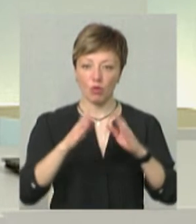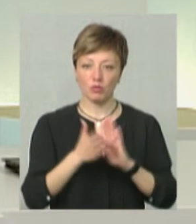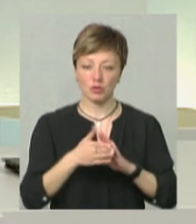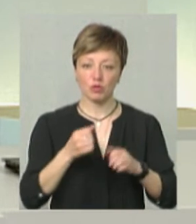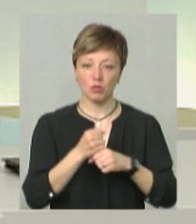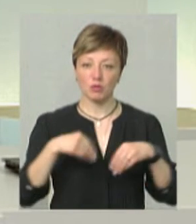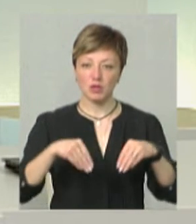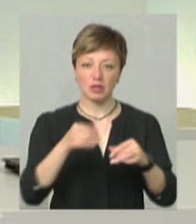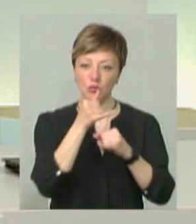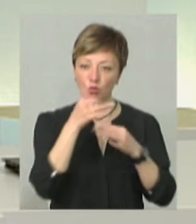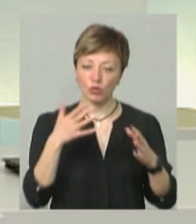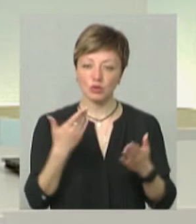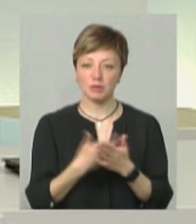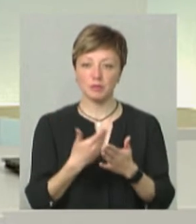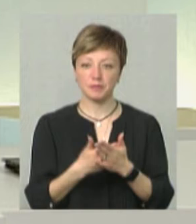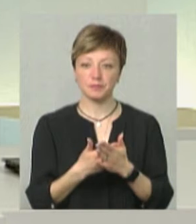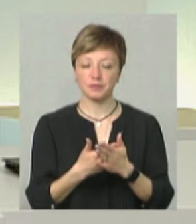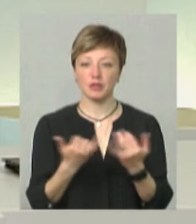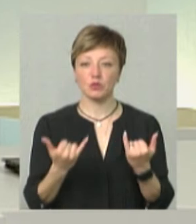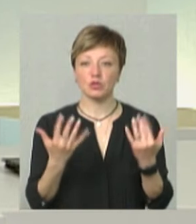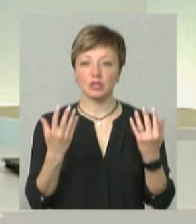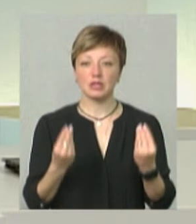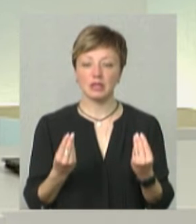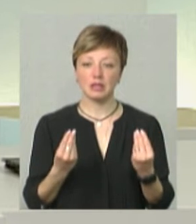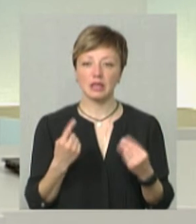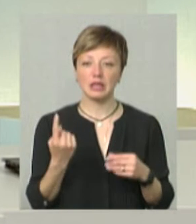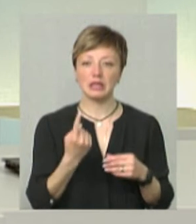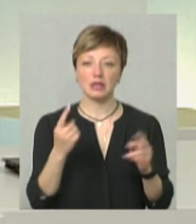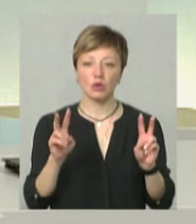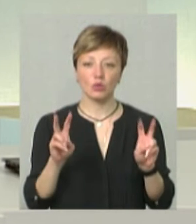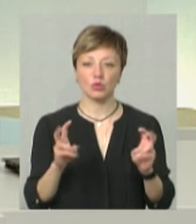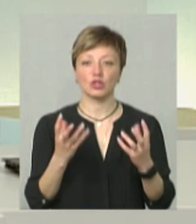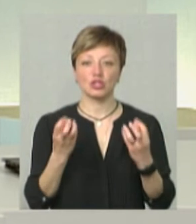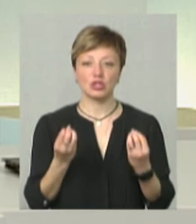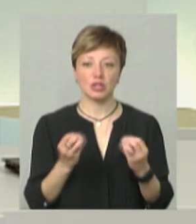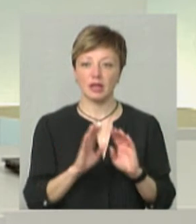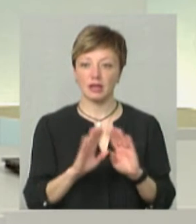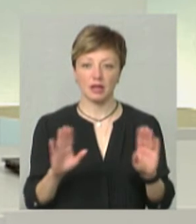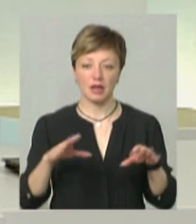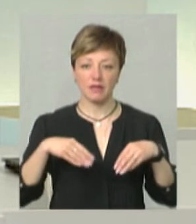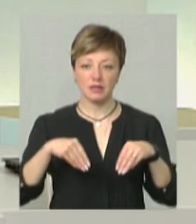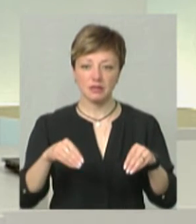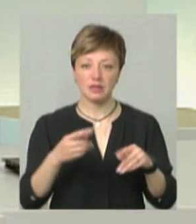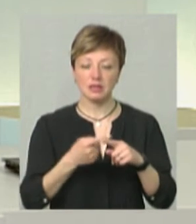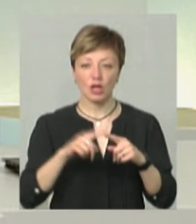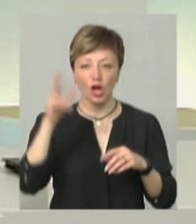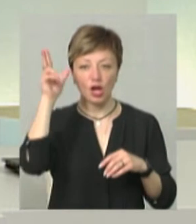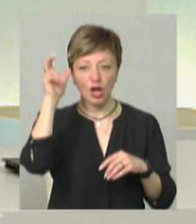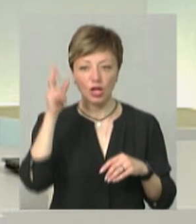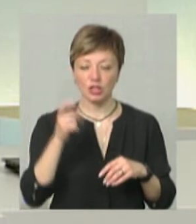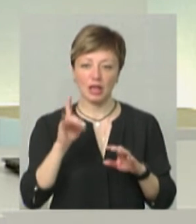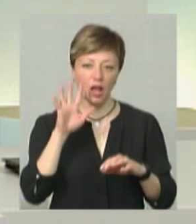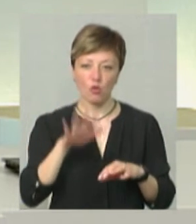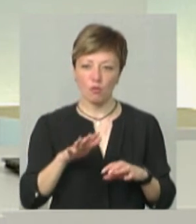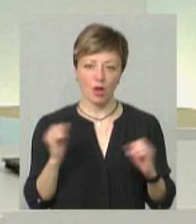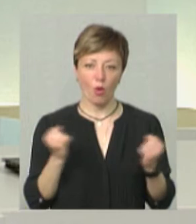робіт я не можу. Єдине, що, наприклад, на сьогоднішній день єдина культура, яка ще не висівається – це гречка. Гречка